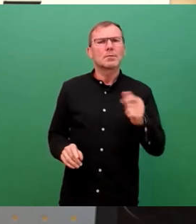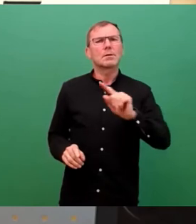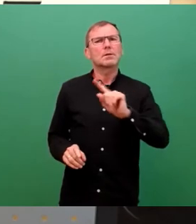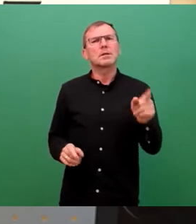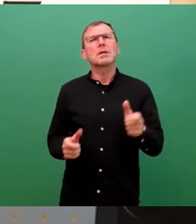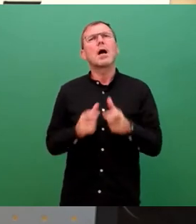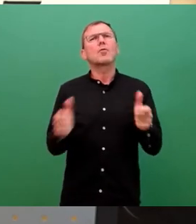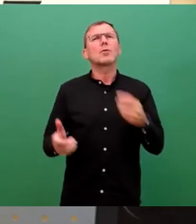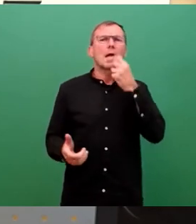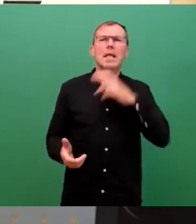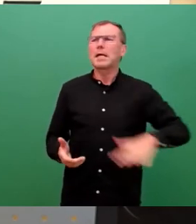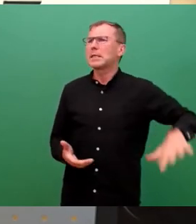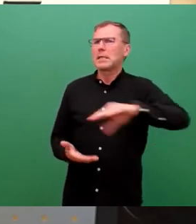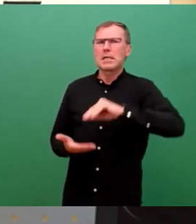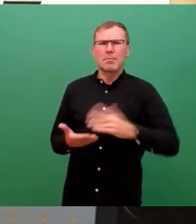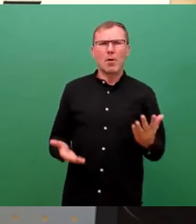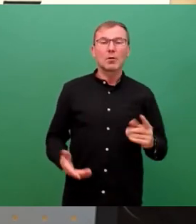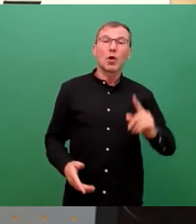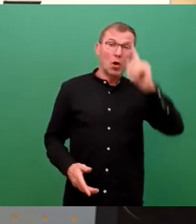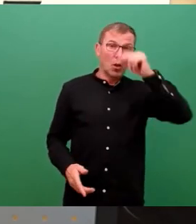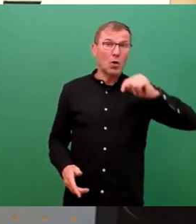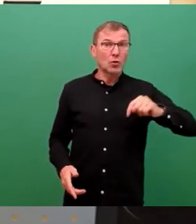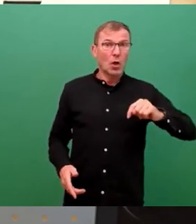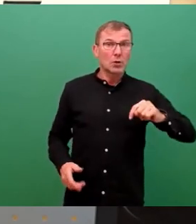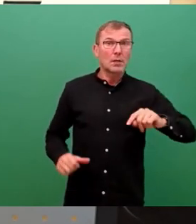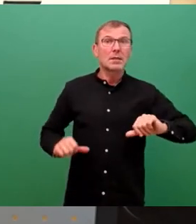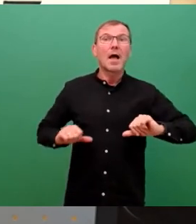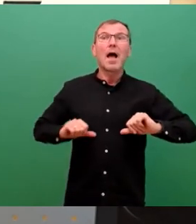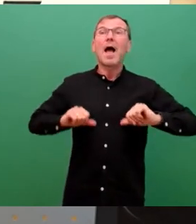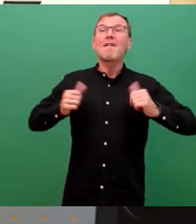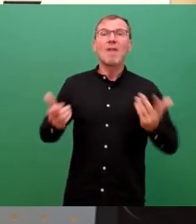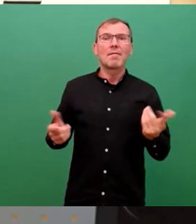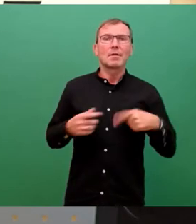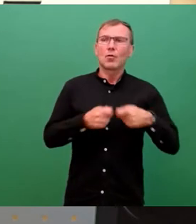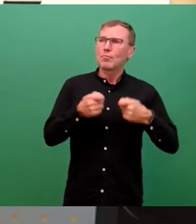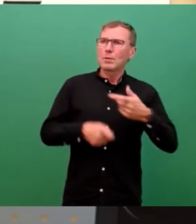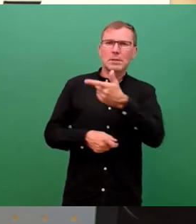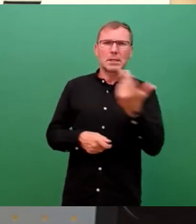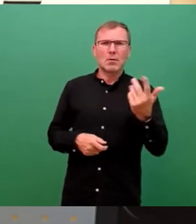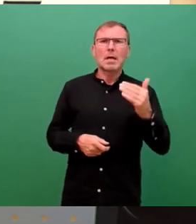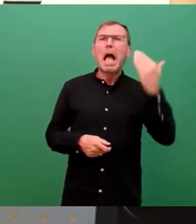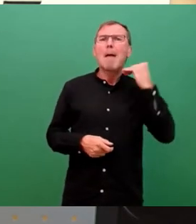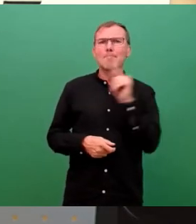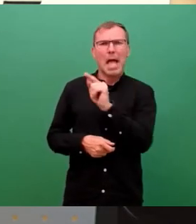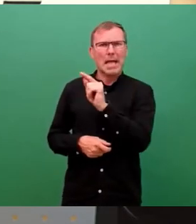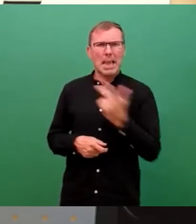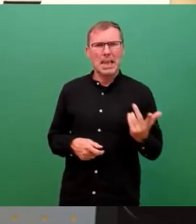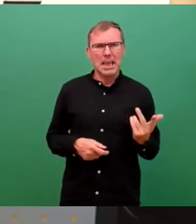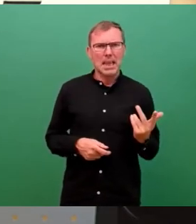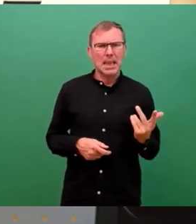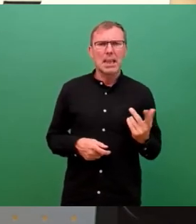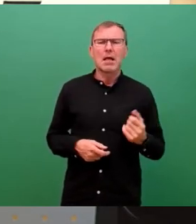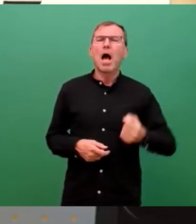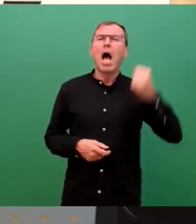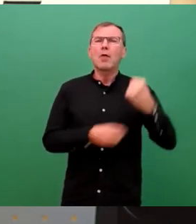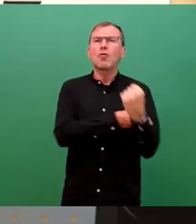Energiemarkt. Deutschland hat freiwillig durch die Bundesregierung, Angela Merkel, der Kernkraft den Rücken